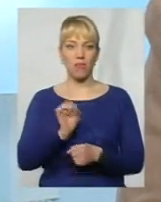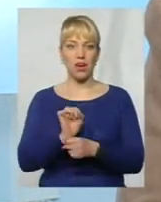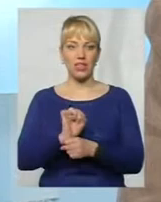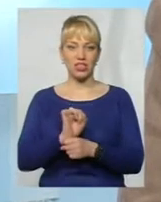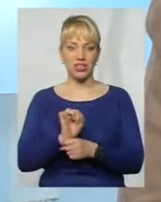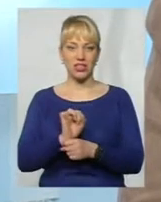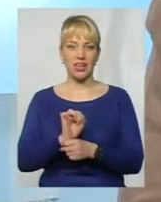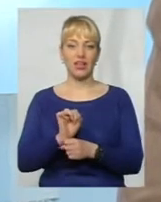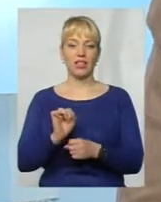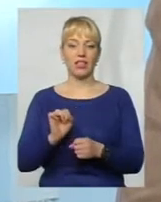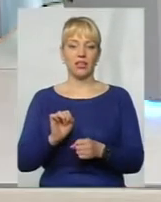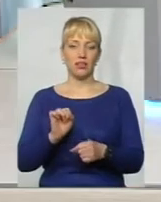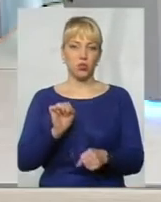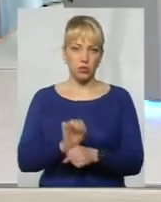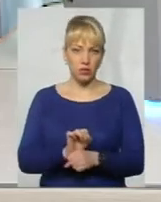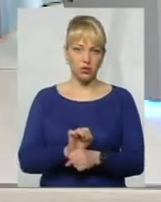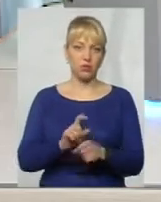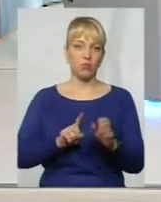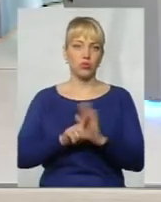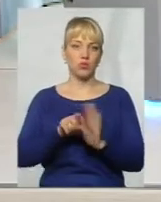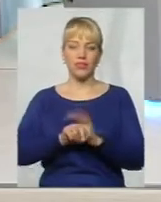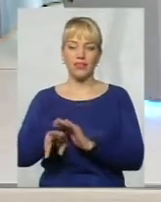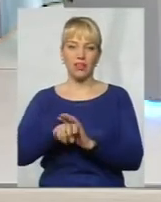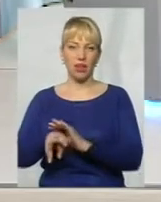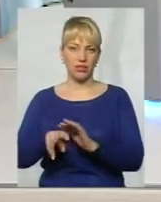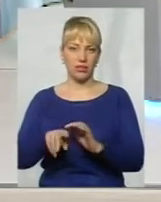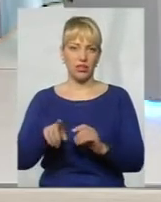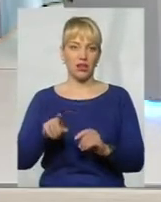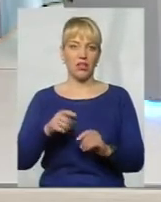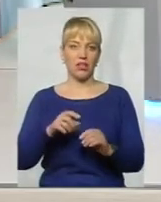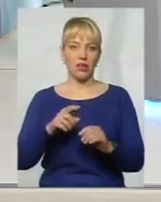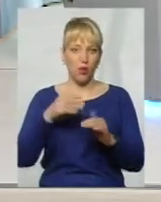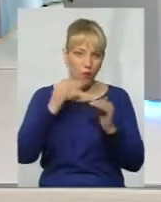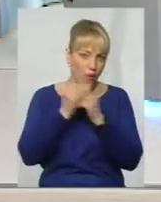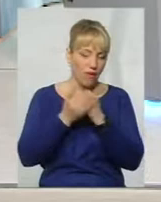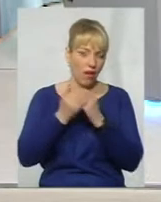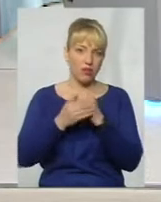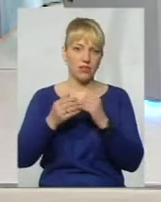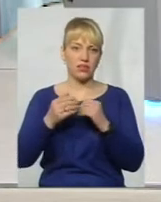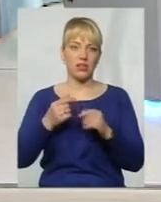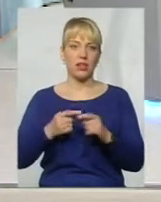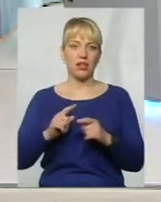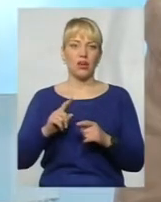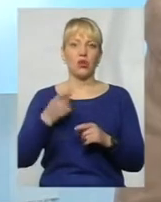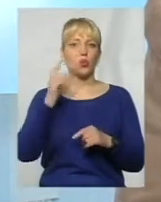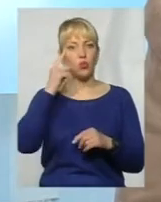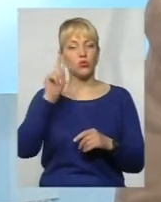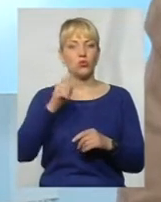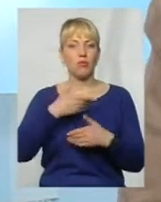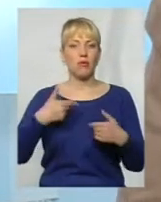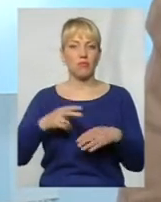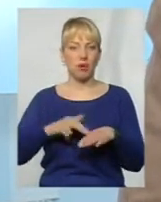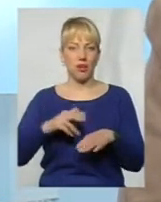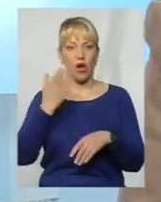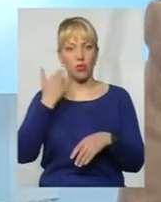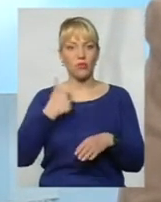падати в рови, тому що боялися, що це буде міліція, щоб їх вернули назад. сповнитися додому? Значить, коли ми зупинились і